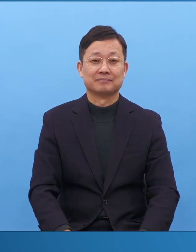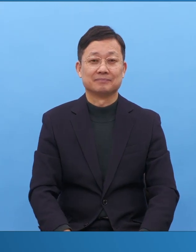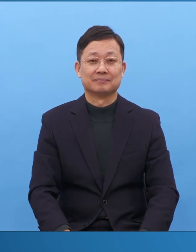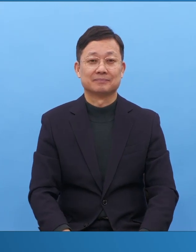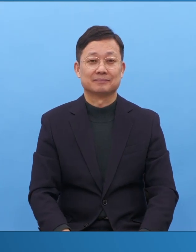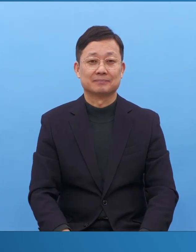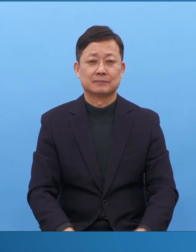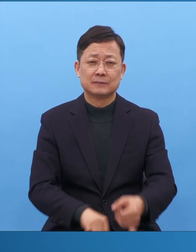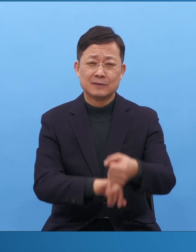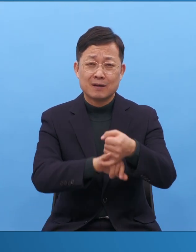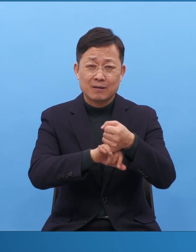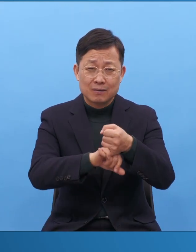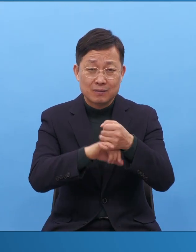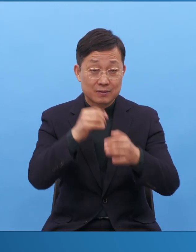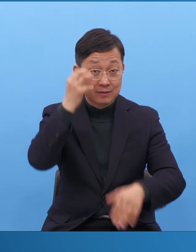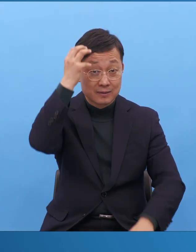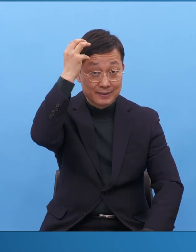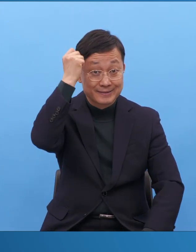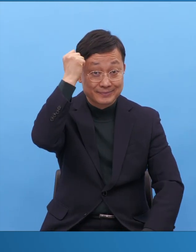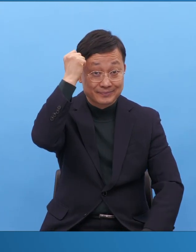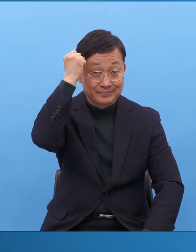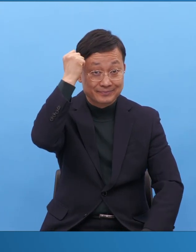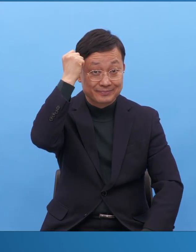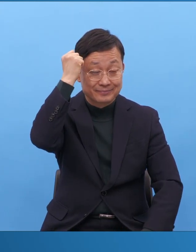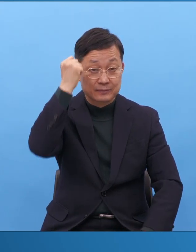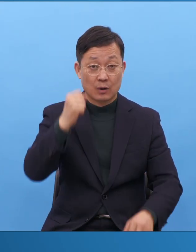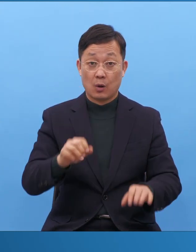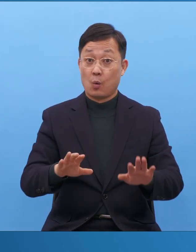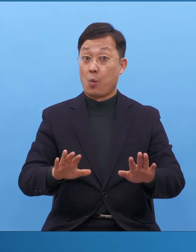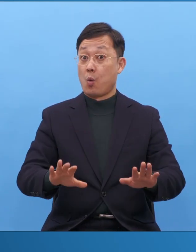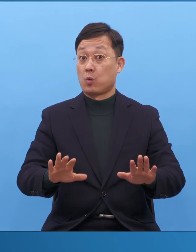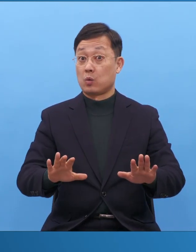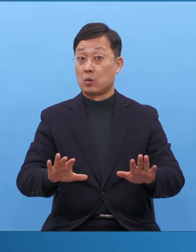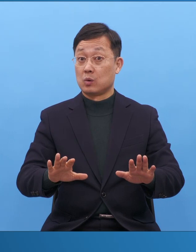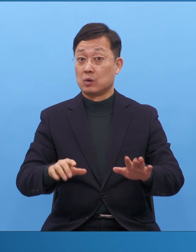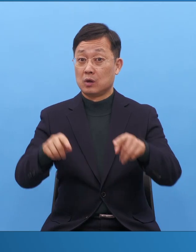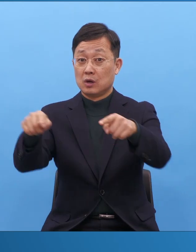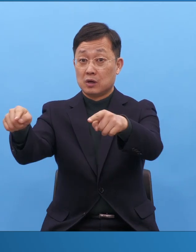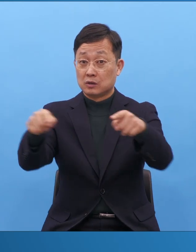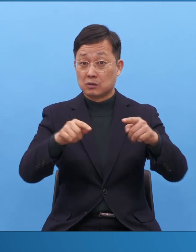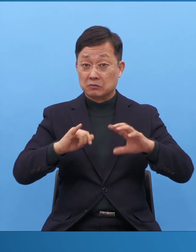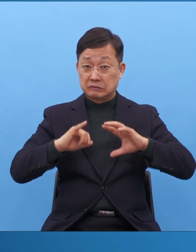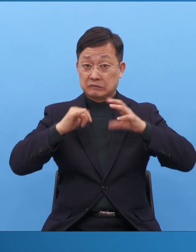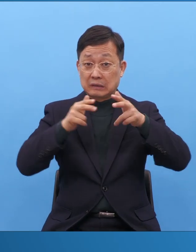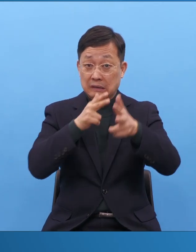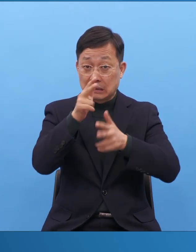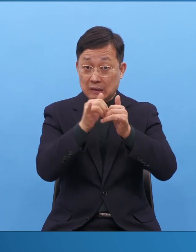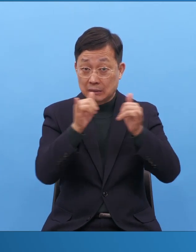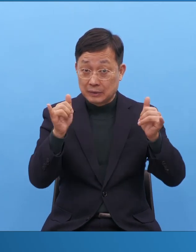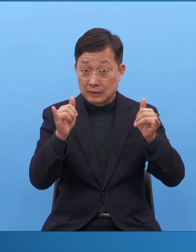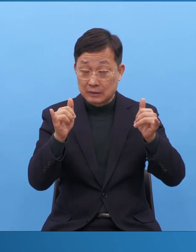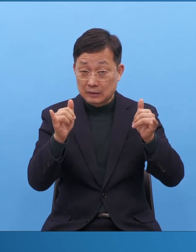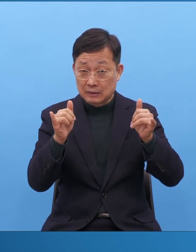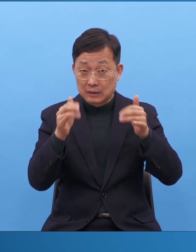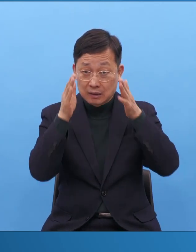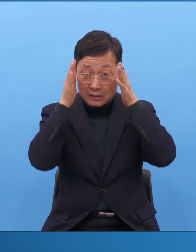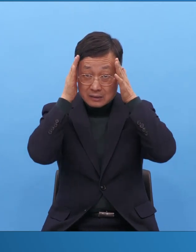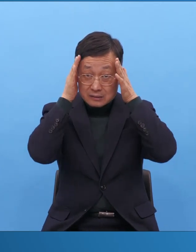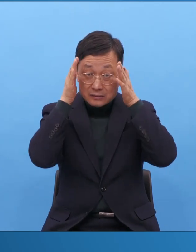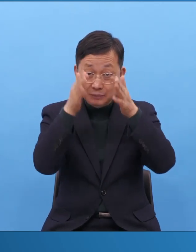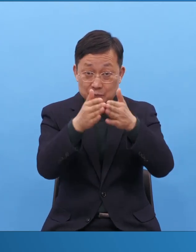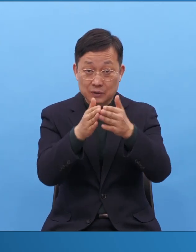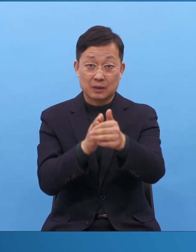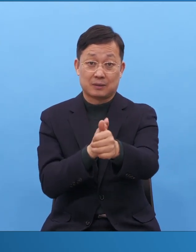꼭 기억해야 됩니다. 오늘 우리 전국 세계에 있는 산업인들은 집중하세요.